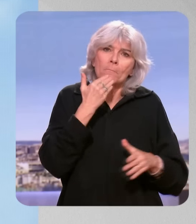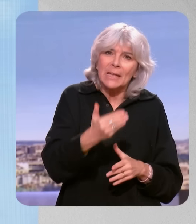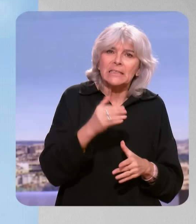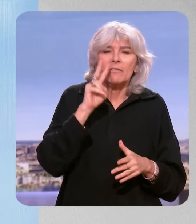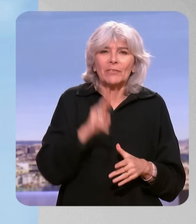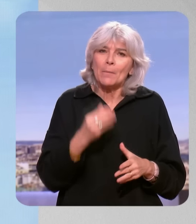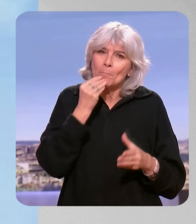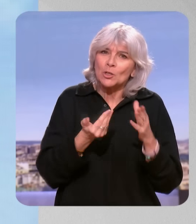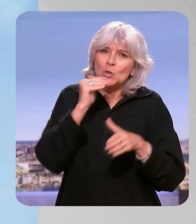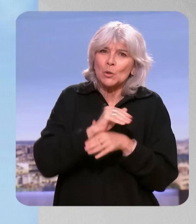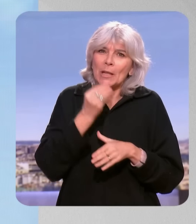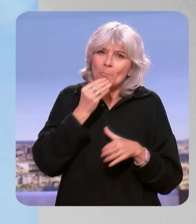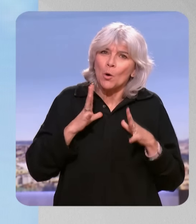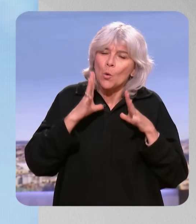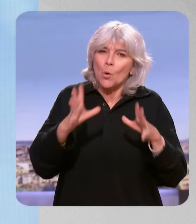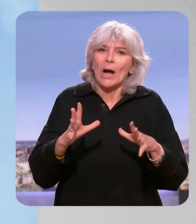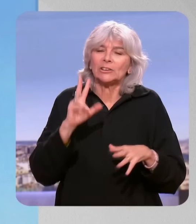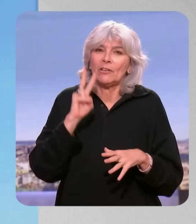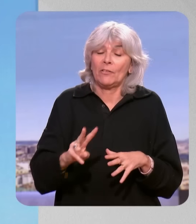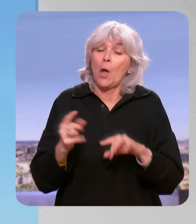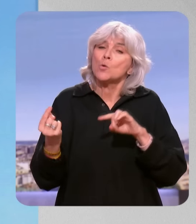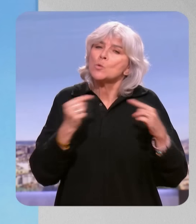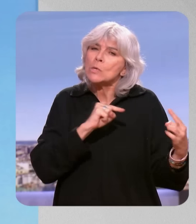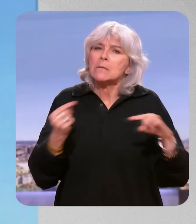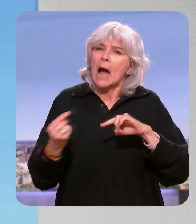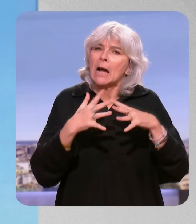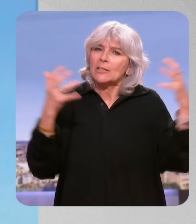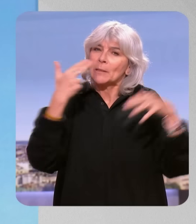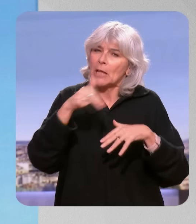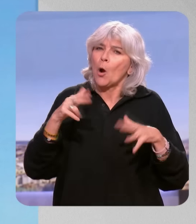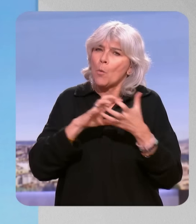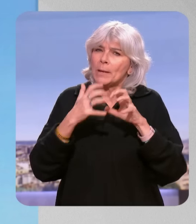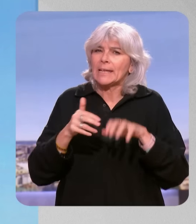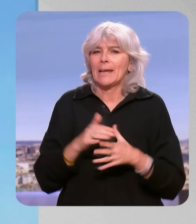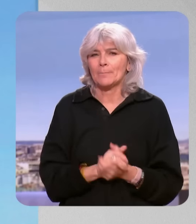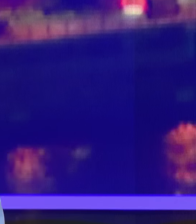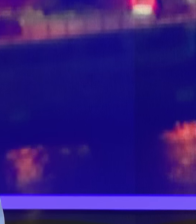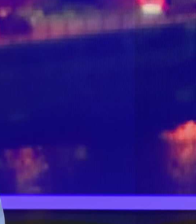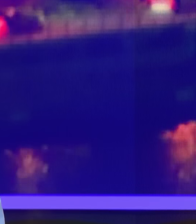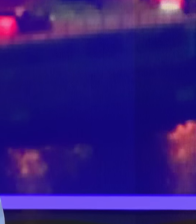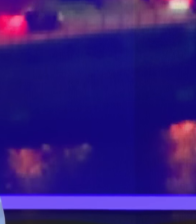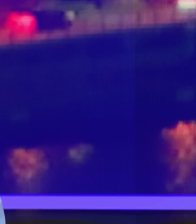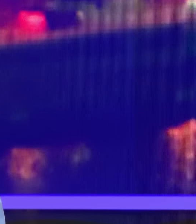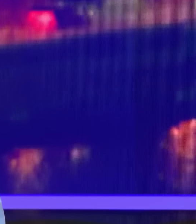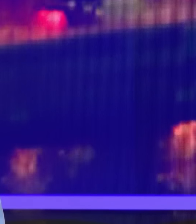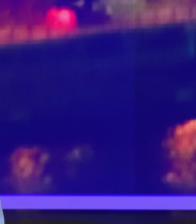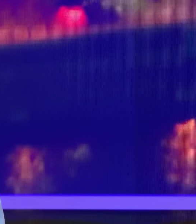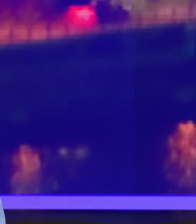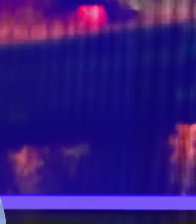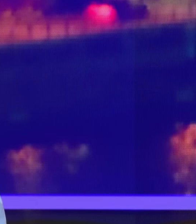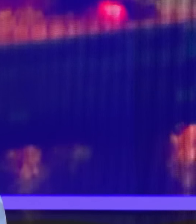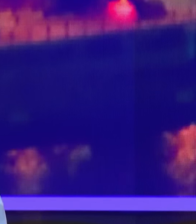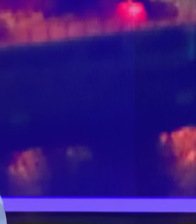Charles de Courson, bonne journée, bon courage pour ces longs débats qui s'annoncent dans l'hémicycle de l'Assemblée nationale dès ce soir. Merci beaucoup à tous les deux. Merci également à Sophie